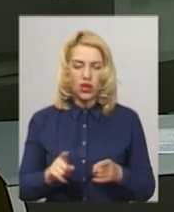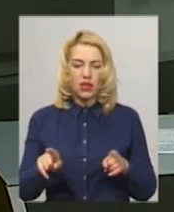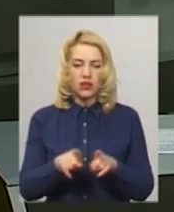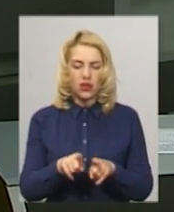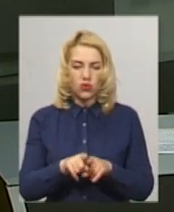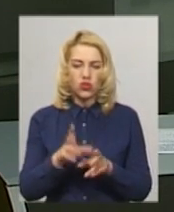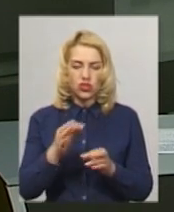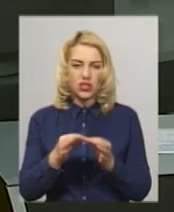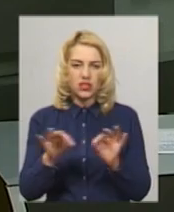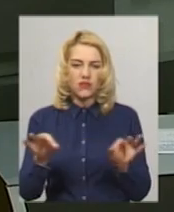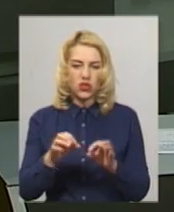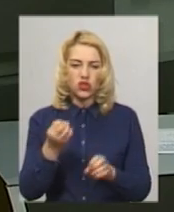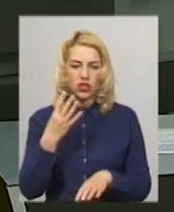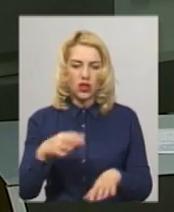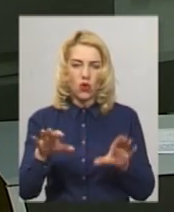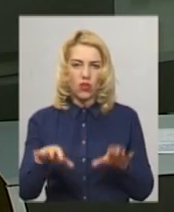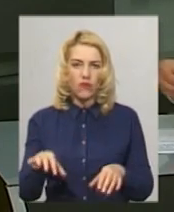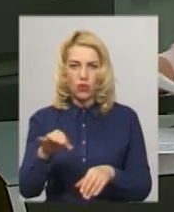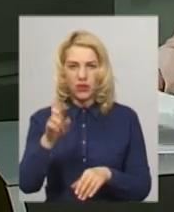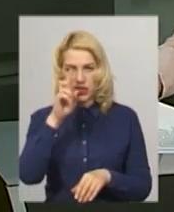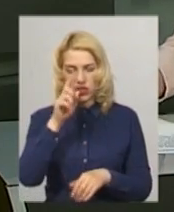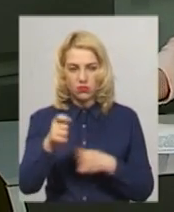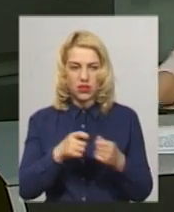ще 14 голів облдержадміністрації.